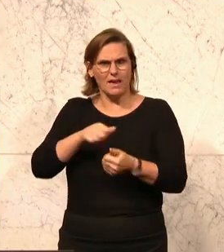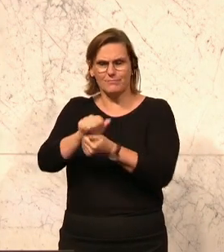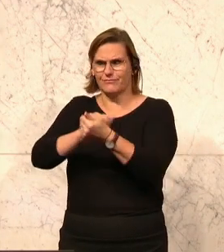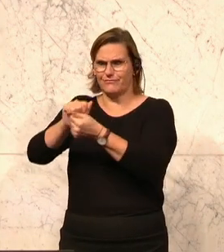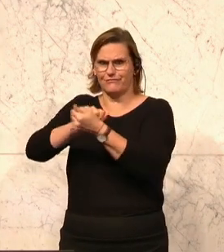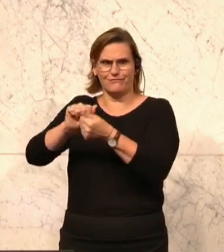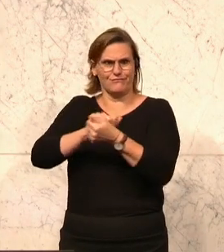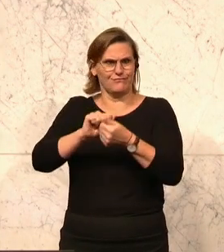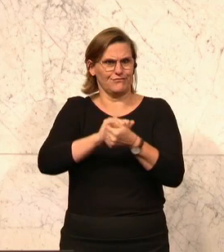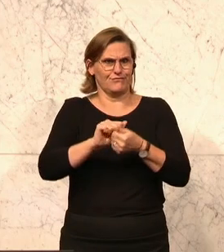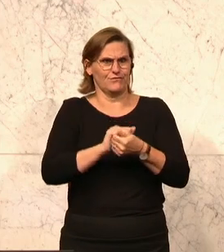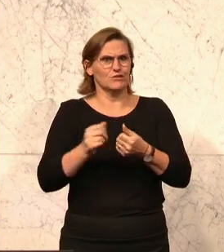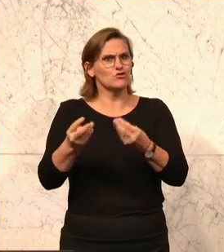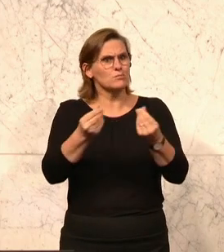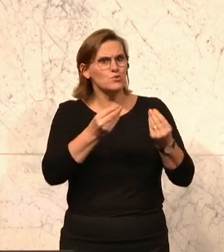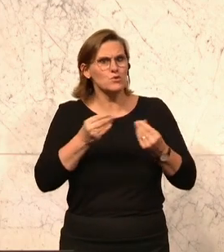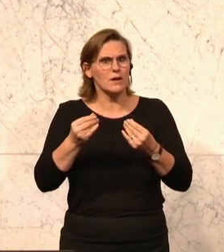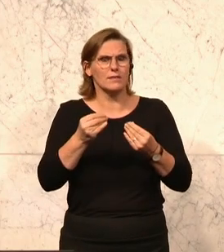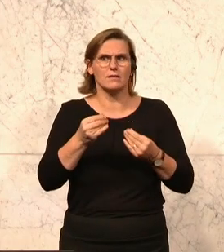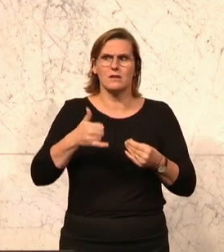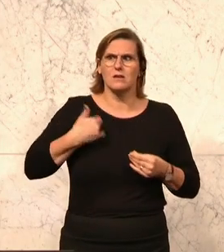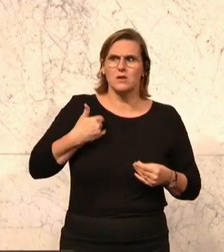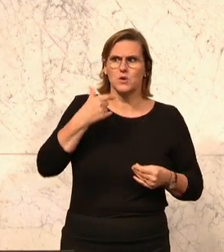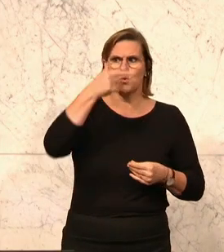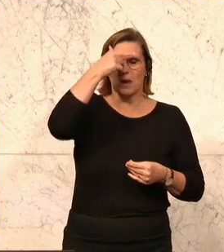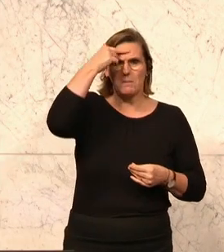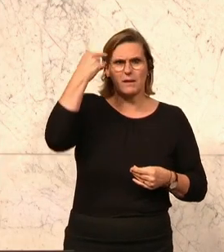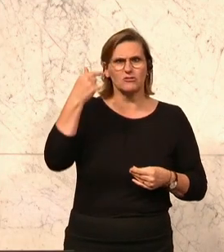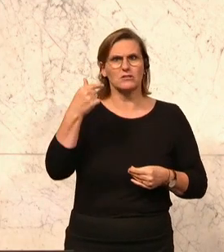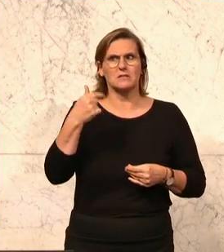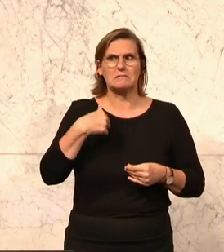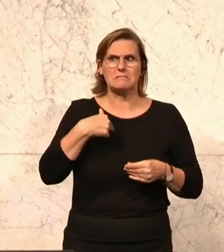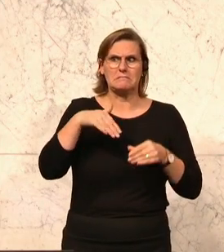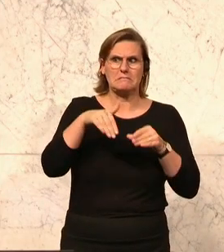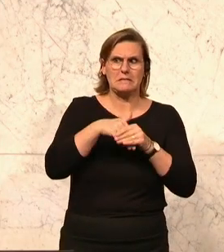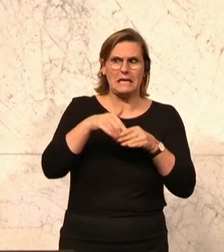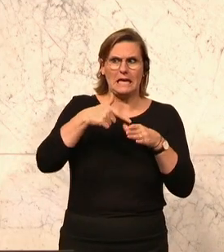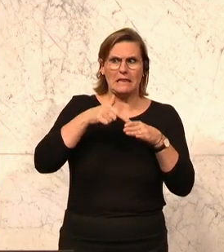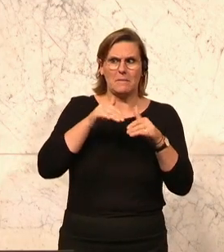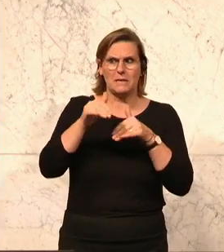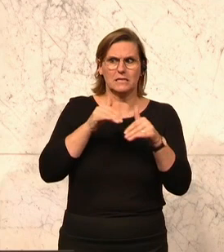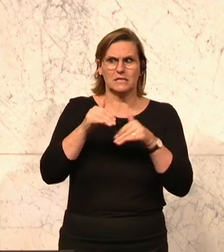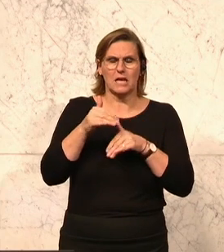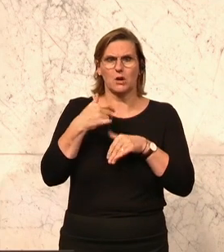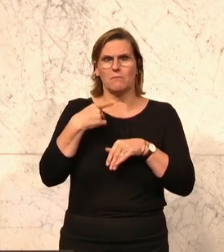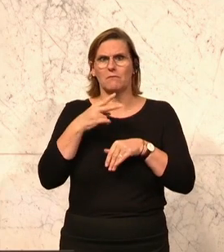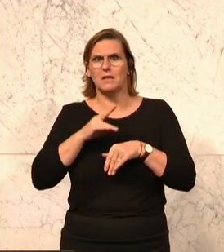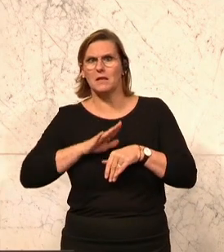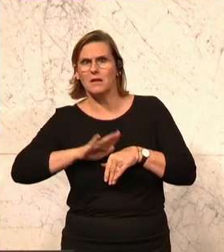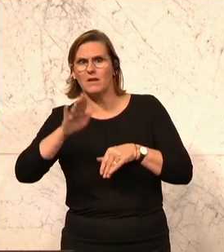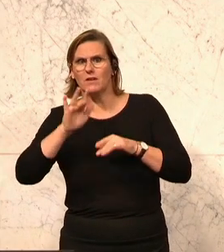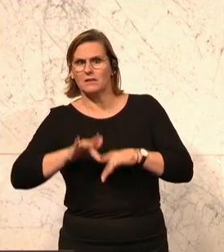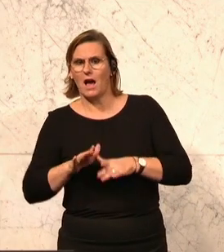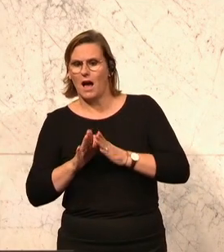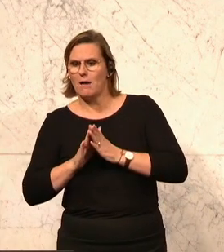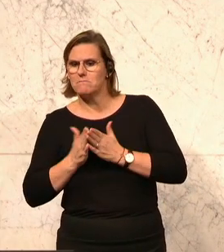spürt man natürlich auch. Junge Menschen wissen, sie haben im Innenministerium nur eine Perspektive, wenn sie ein schwarzes Parteibuch